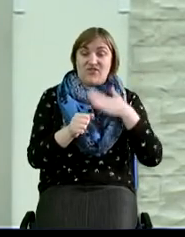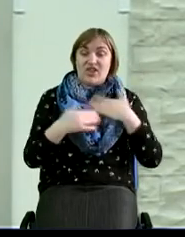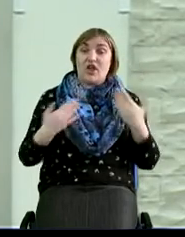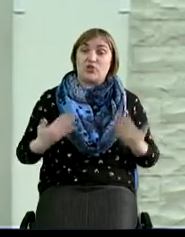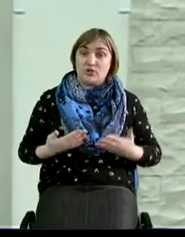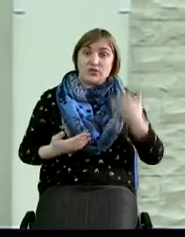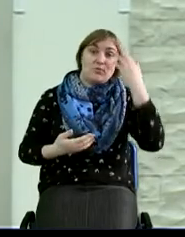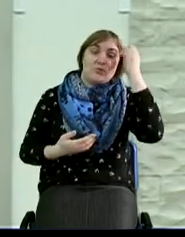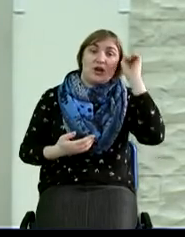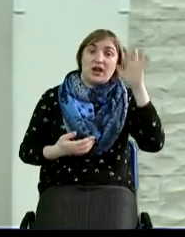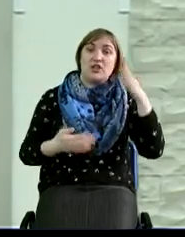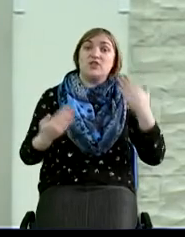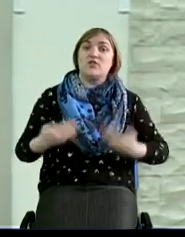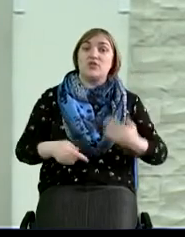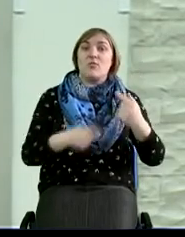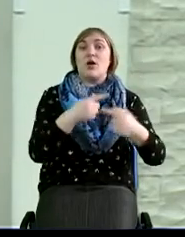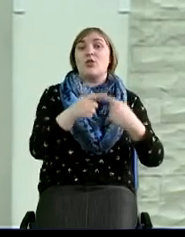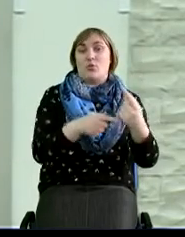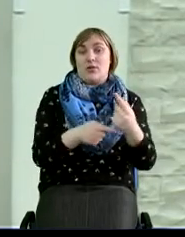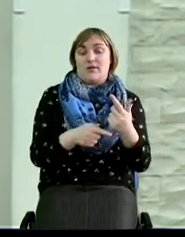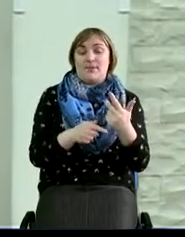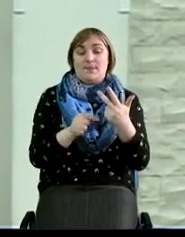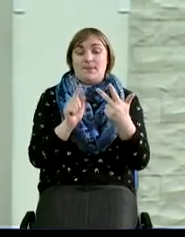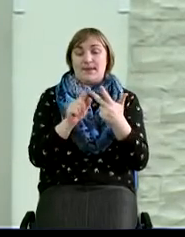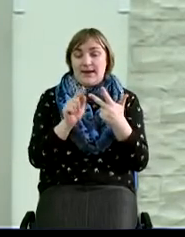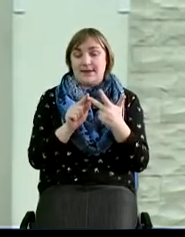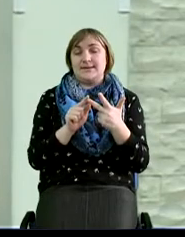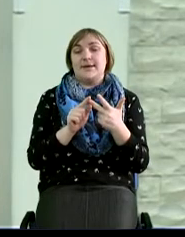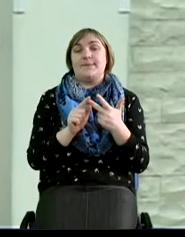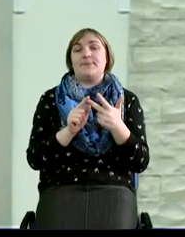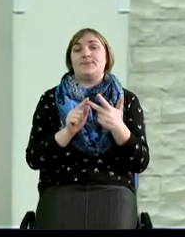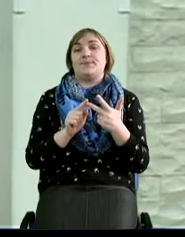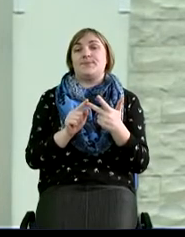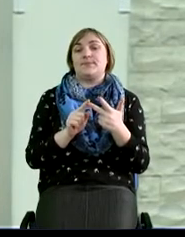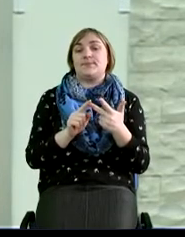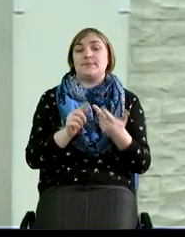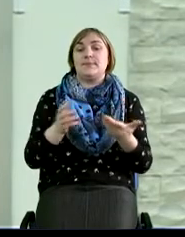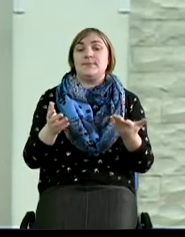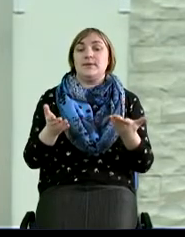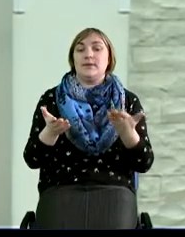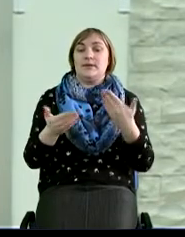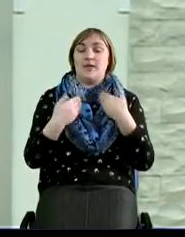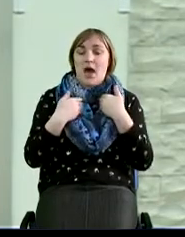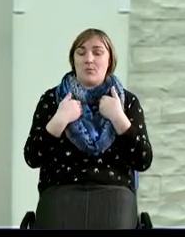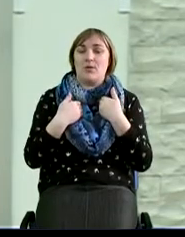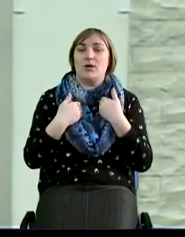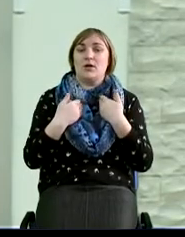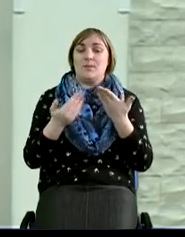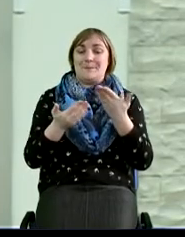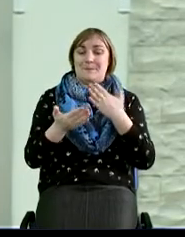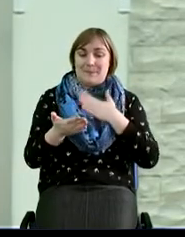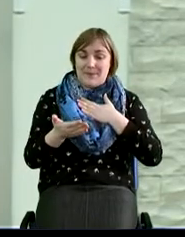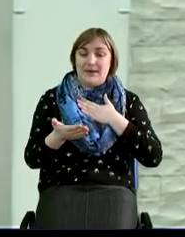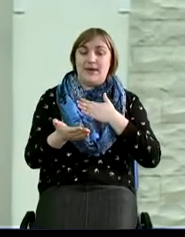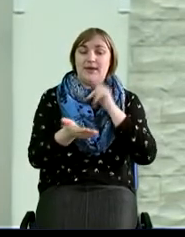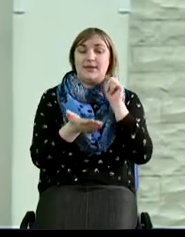и в жизни наших потомков. Третье, что мы должны